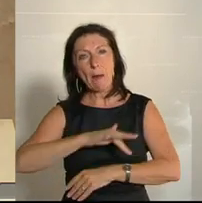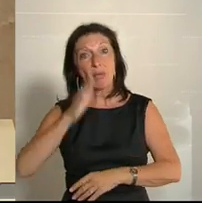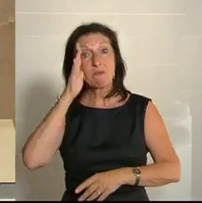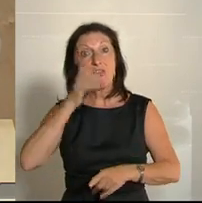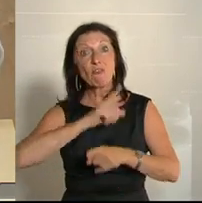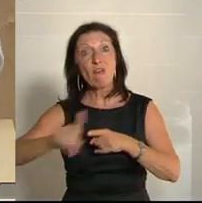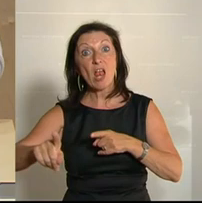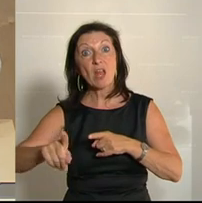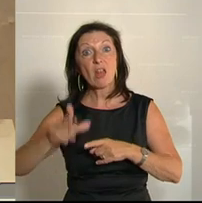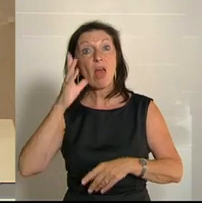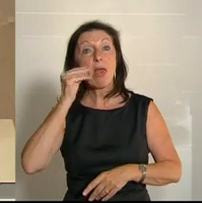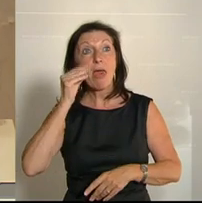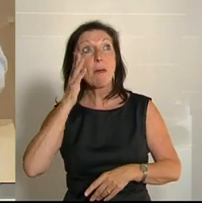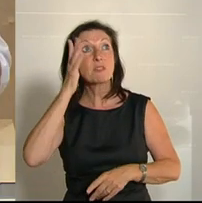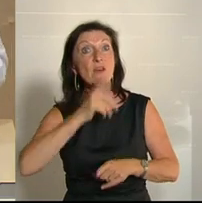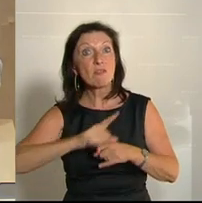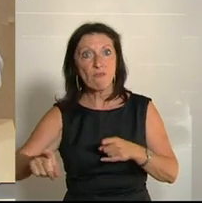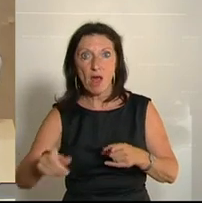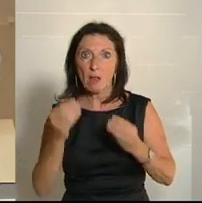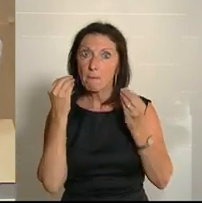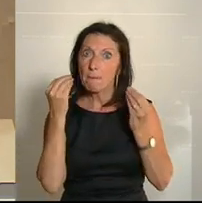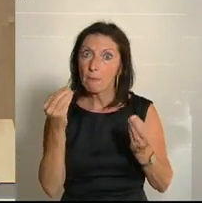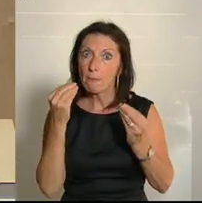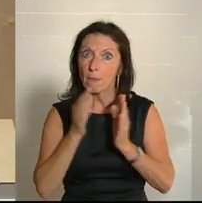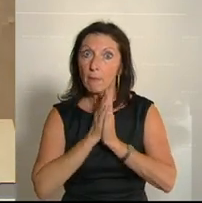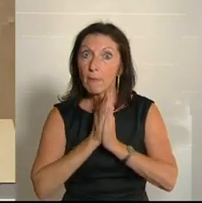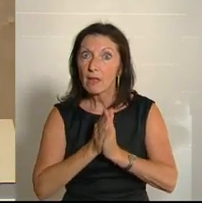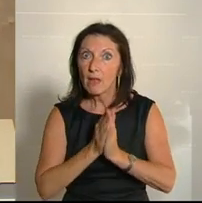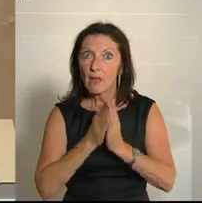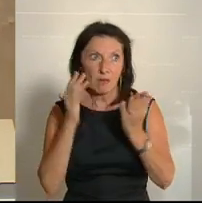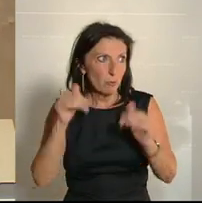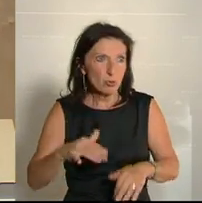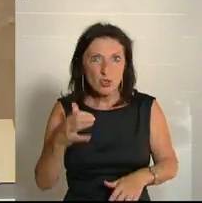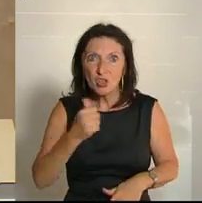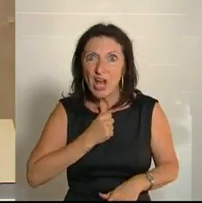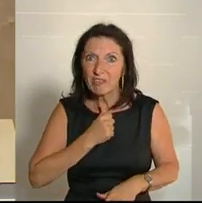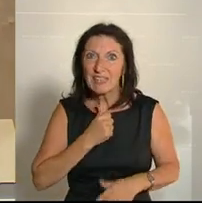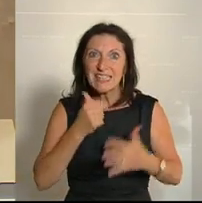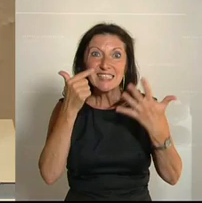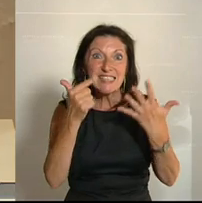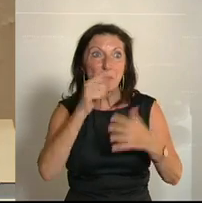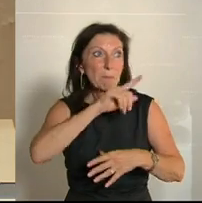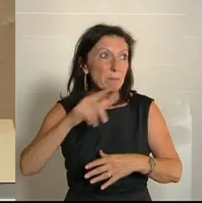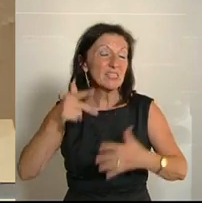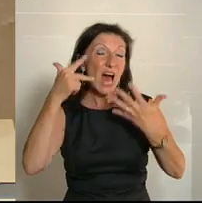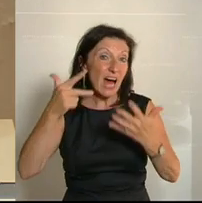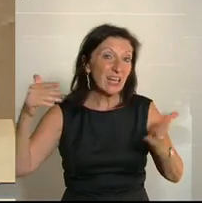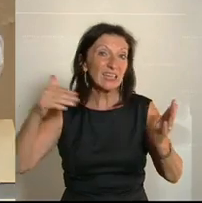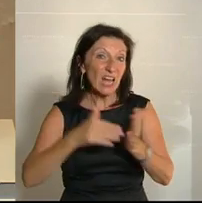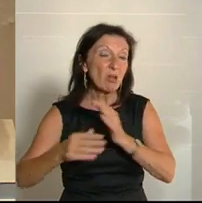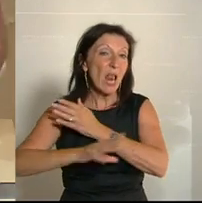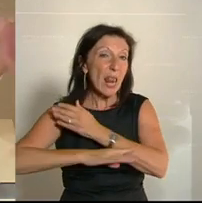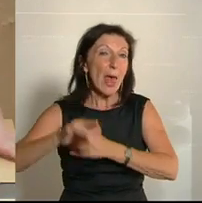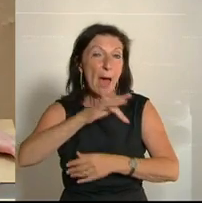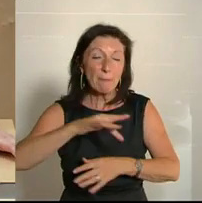Herbst. Das ist doch bitte, das muss doch schaffbar sein, dass wir diese 7.000 bis 8.000 Lehrstellen